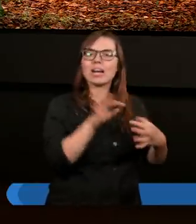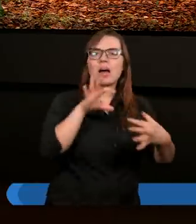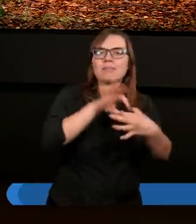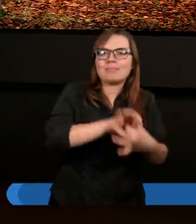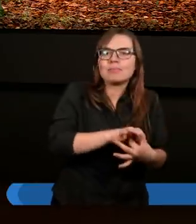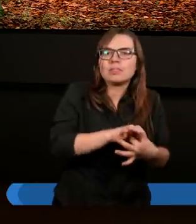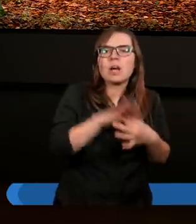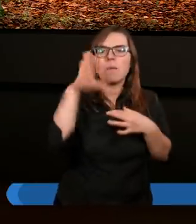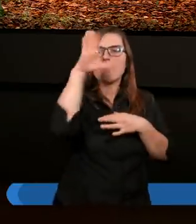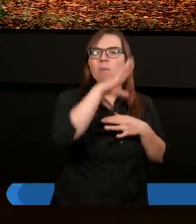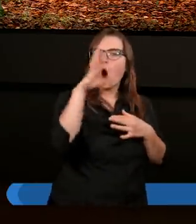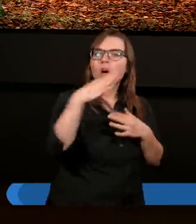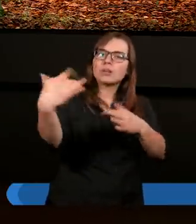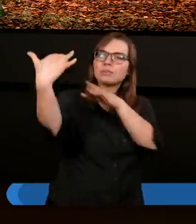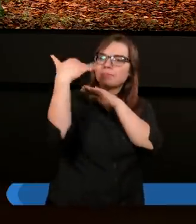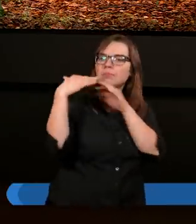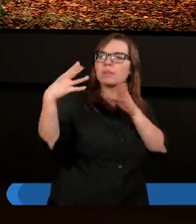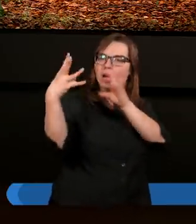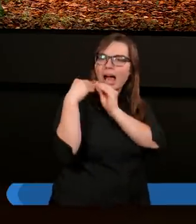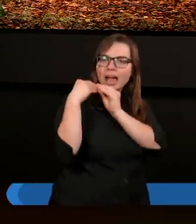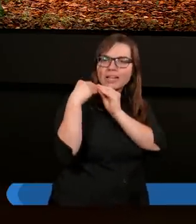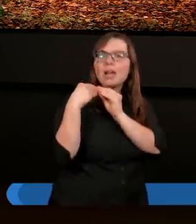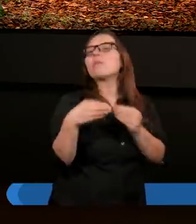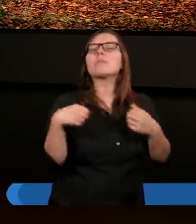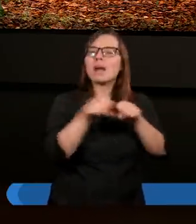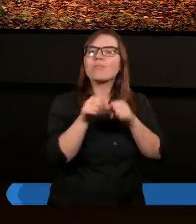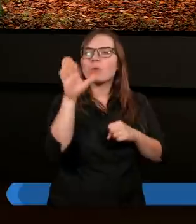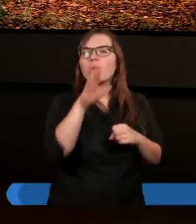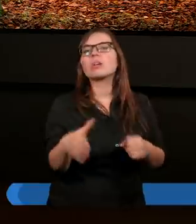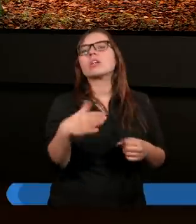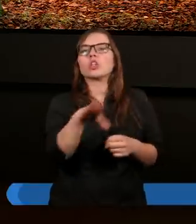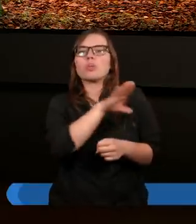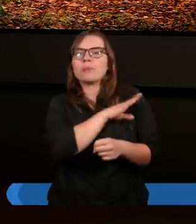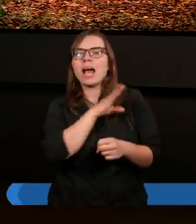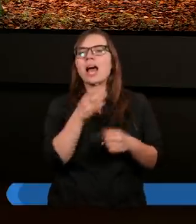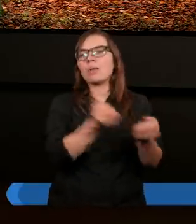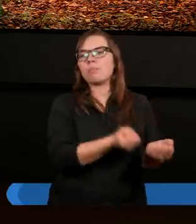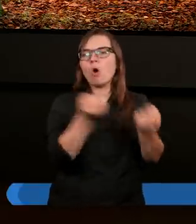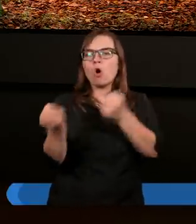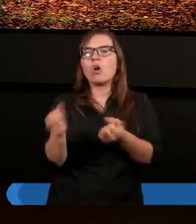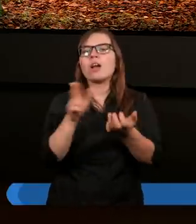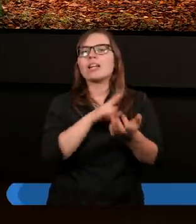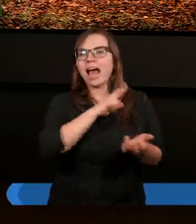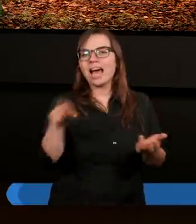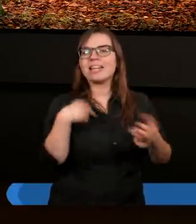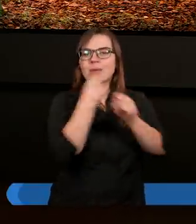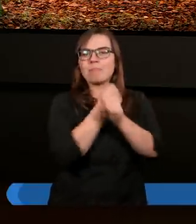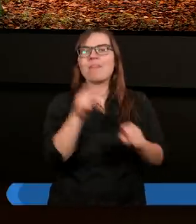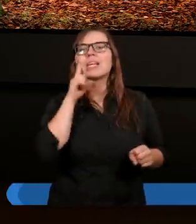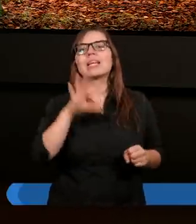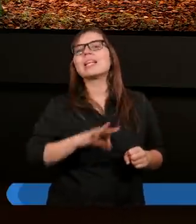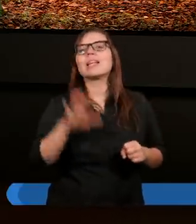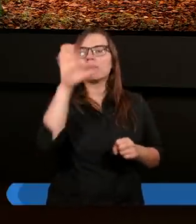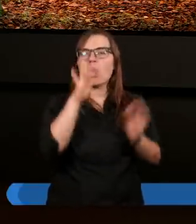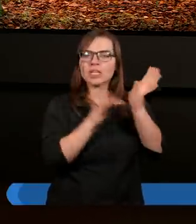w Bogu, łaski i sprawiedliwości, śmierć poniósł nasz Zbawiciel, Syn